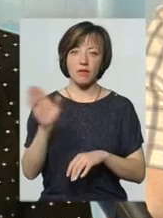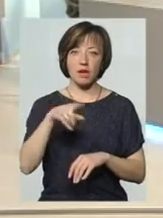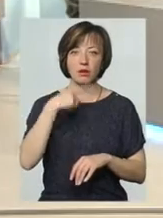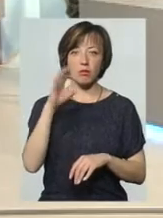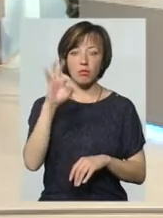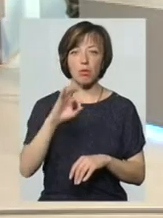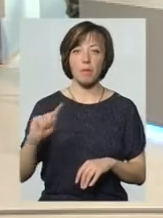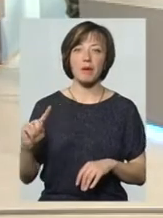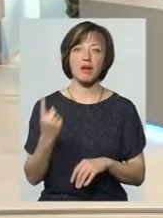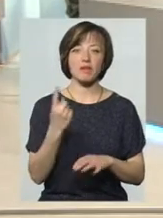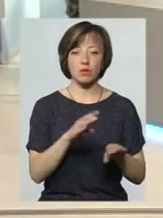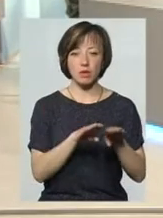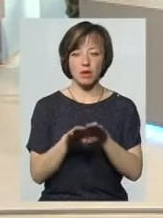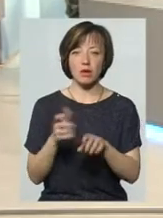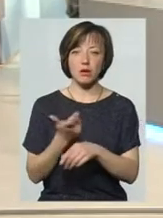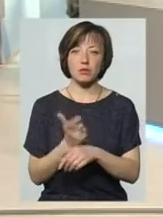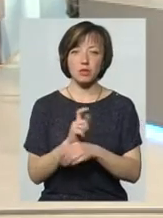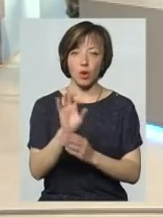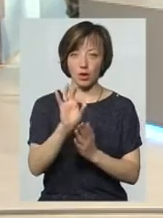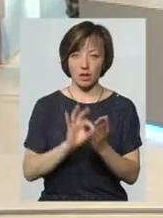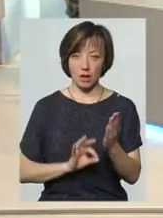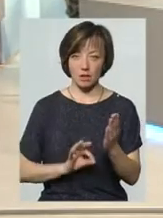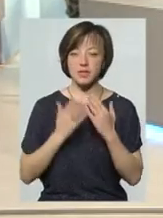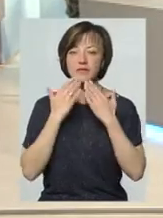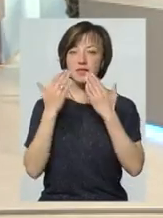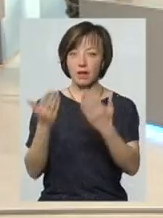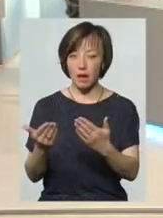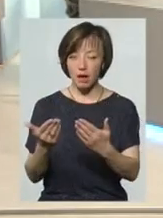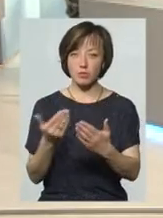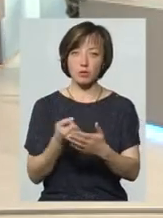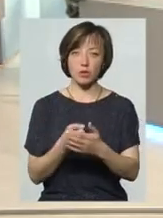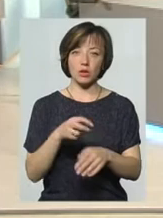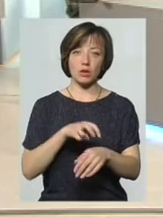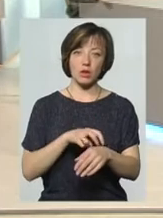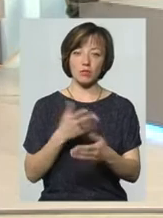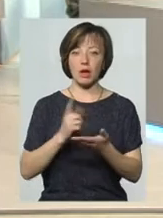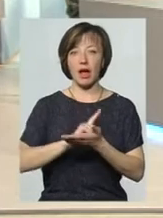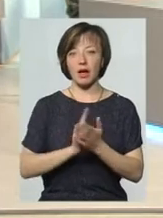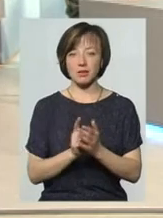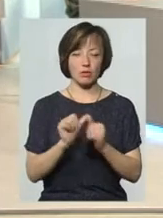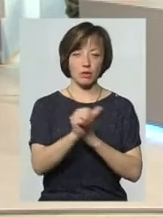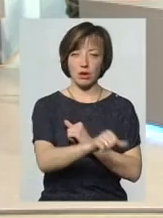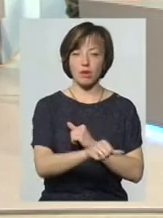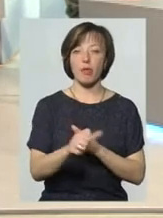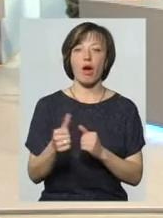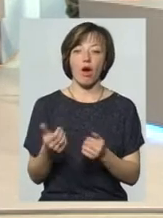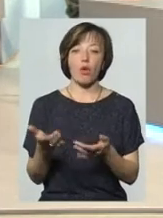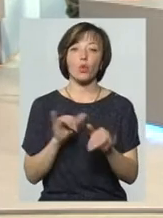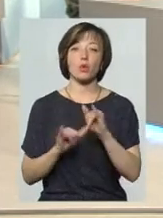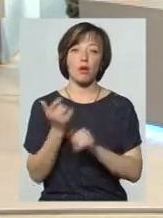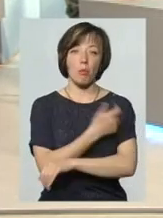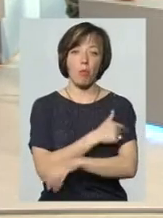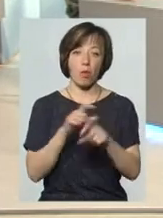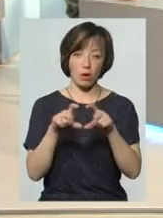первинну. більше така вона, одразу, да? Ми до неї звертаємось, за виключення екстреної медичної допомоги. Ось то ми куди йдемо? В